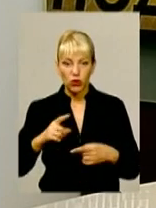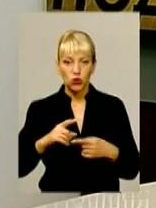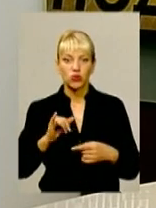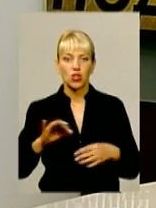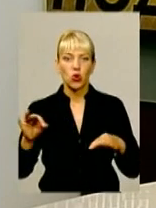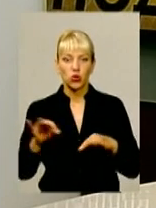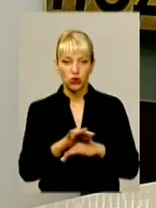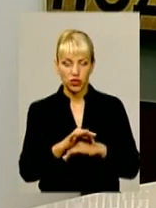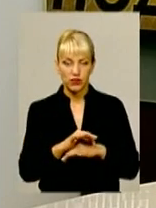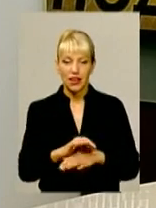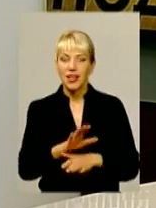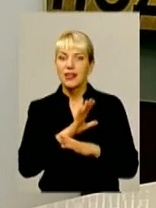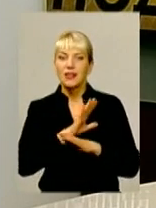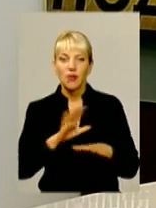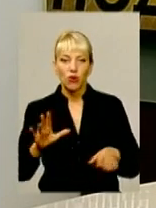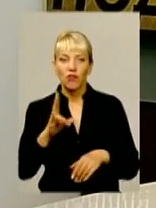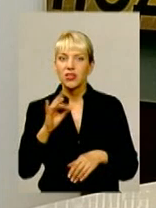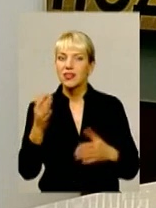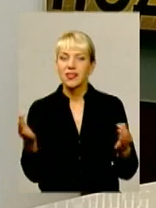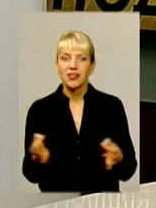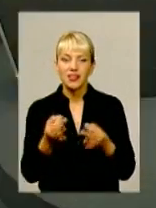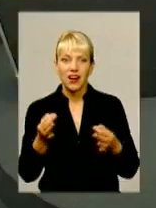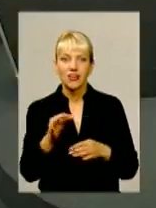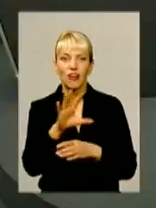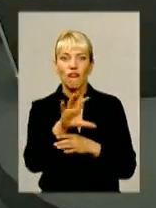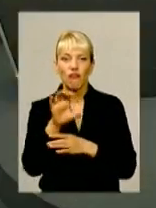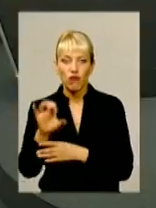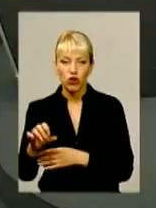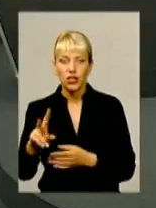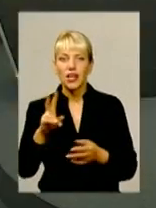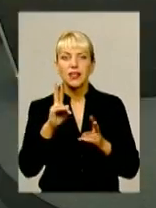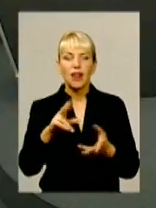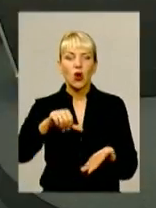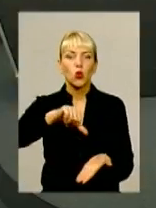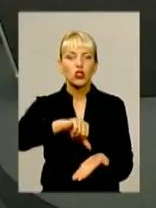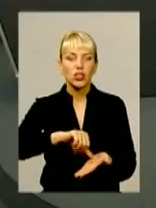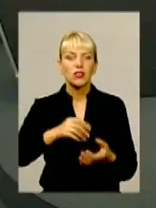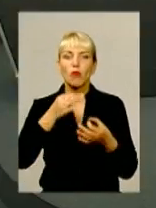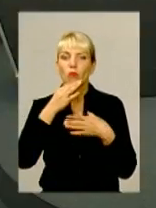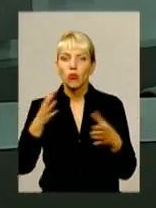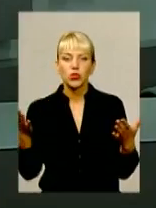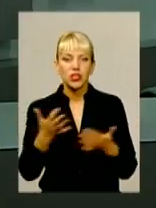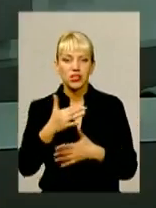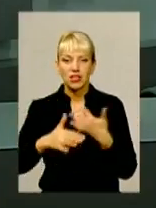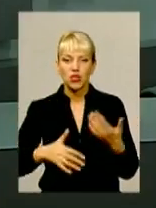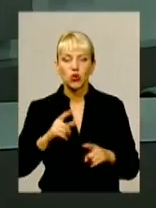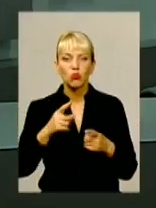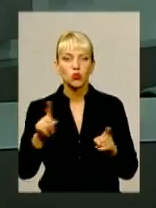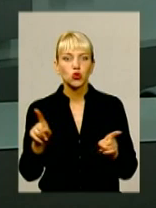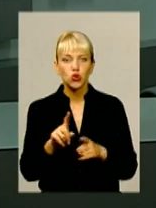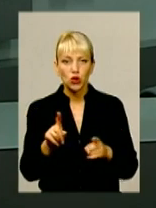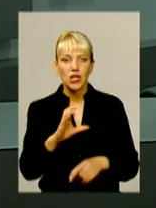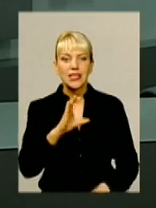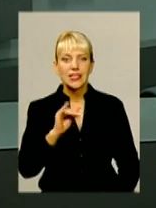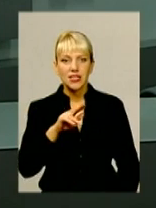не була на жодних фото, на відео зафіксована як учасник будь-яких заворушень, тому що він, Олександр Семчишин, стверджує, що